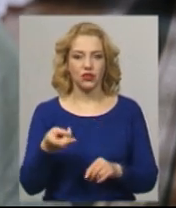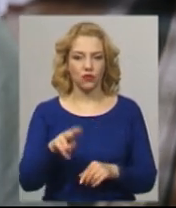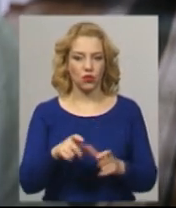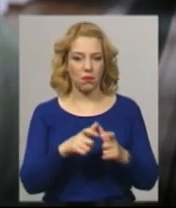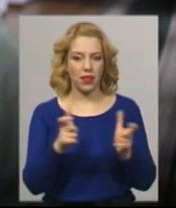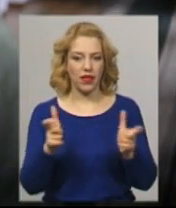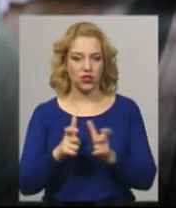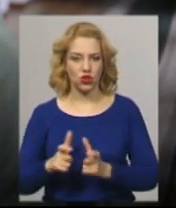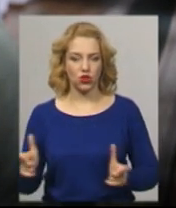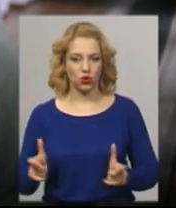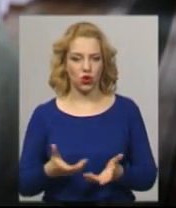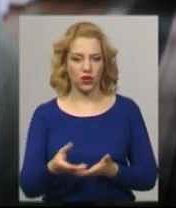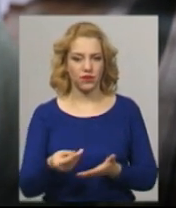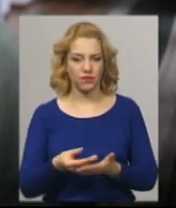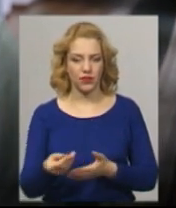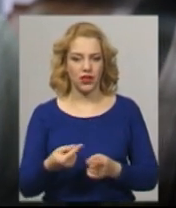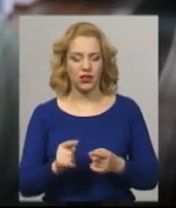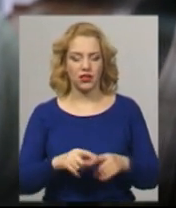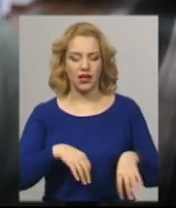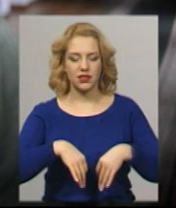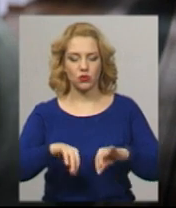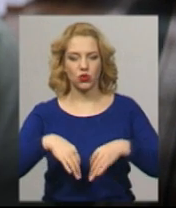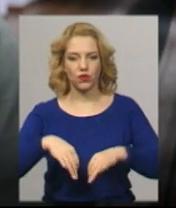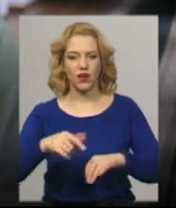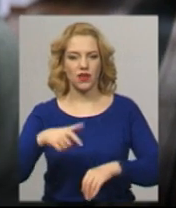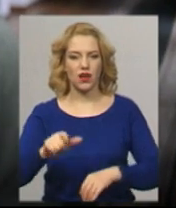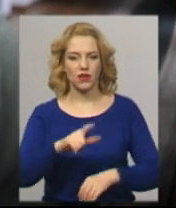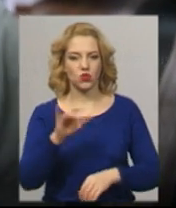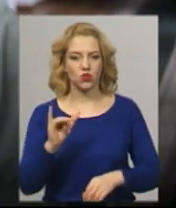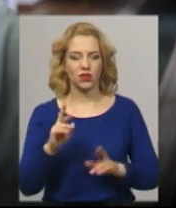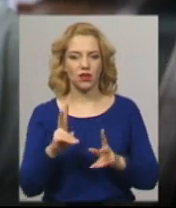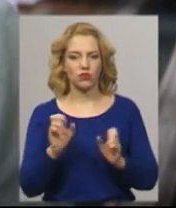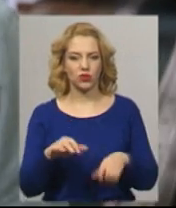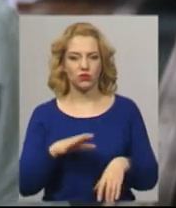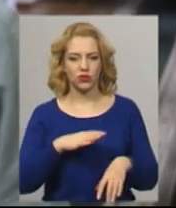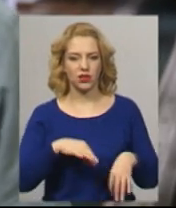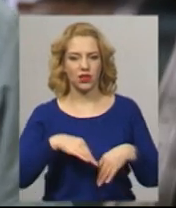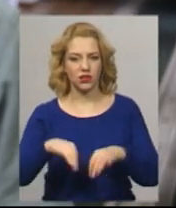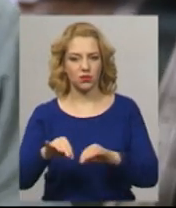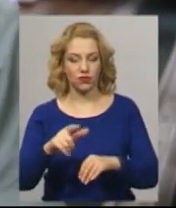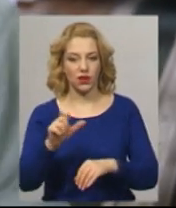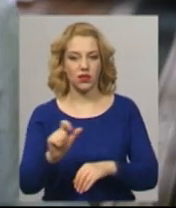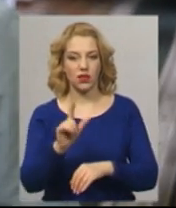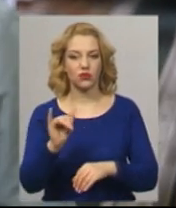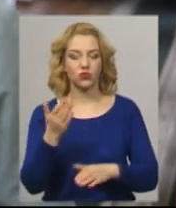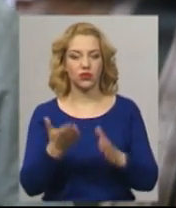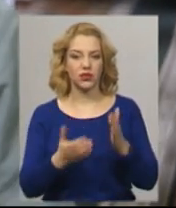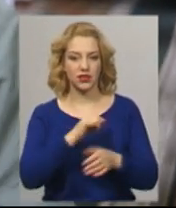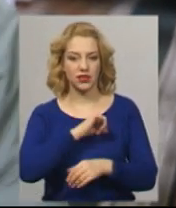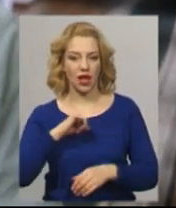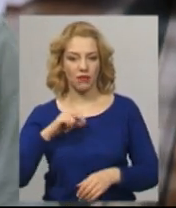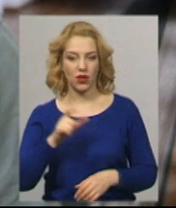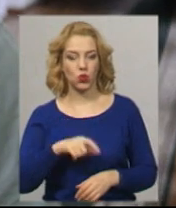це стосовно транспортування газу. Як може бути транспортування газу, якщо самі люди